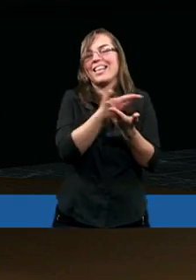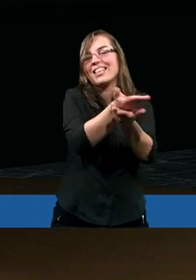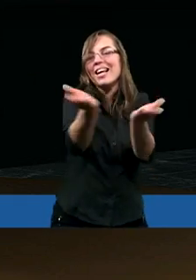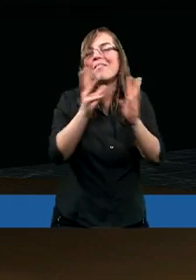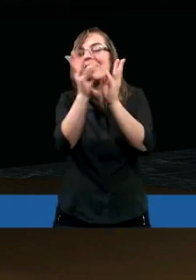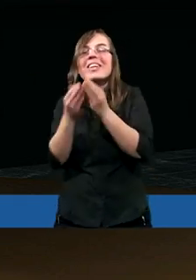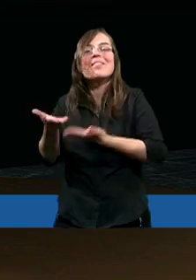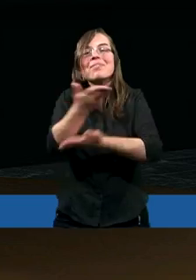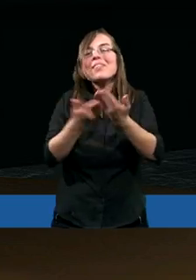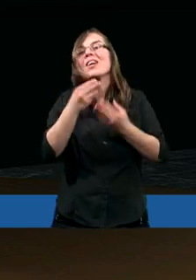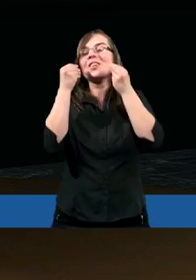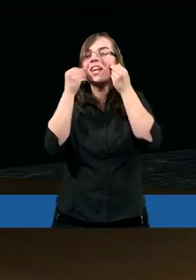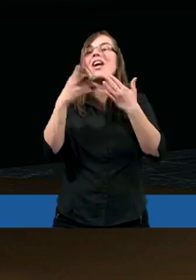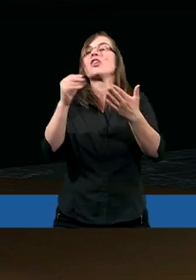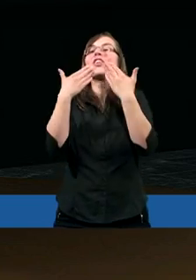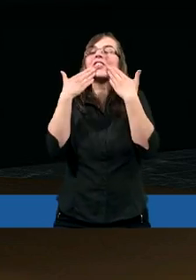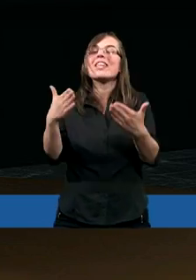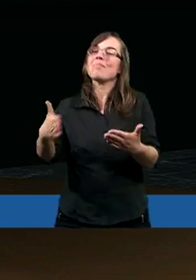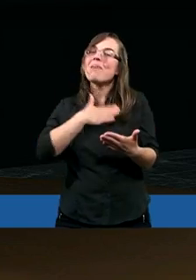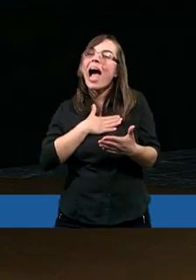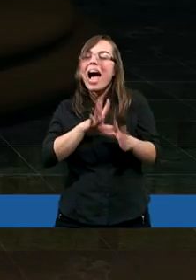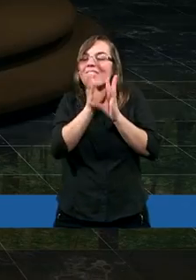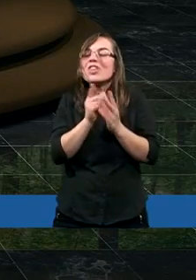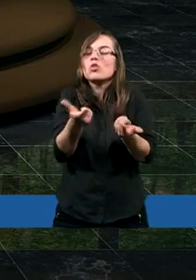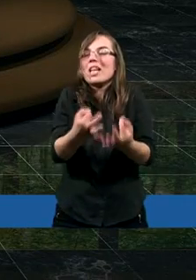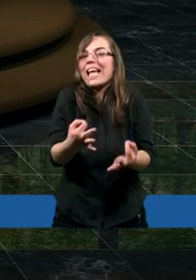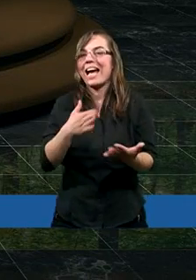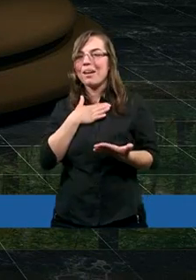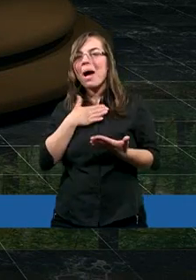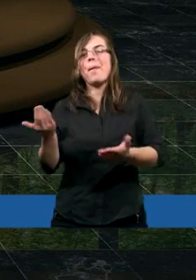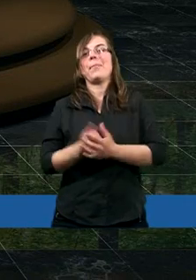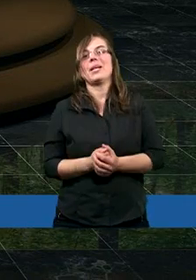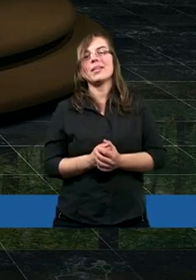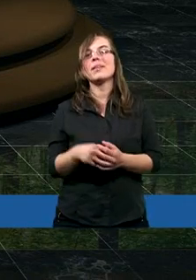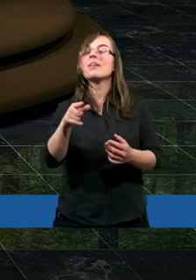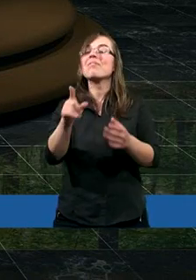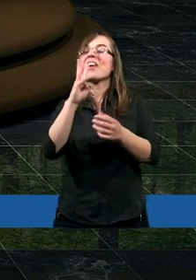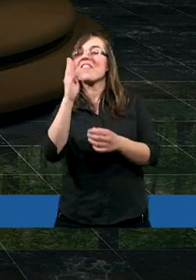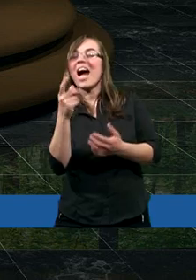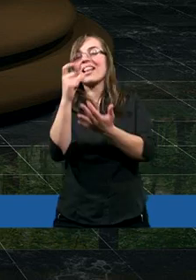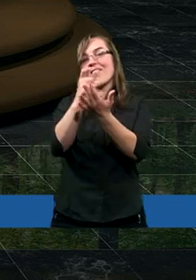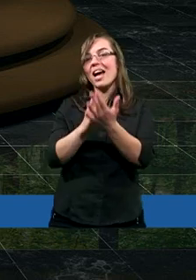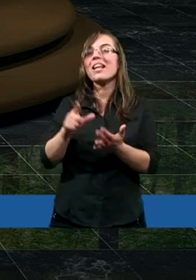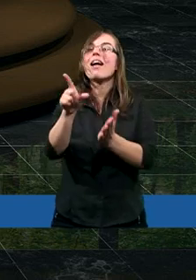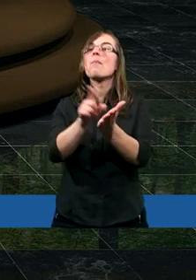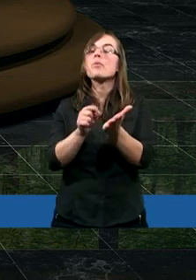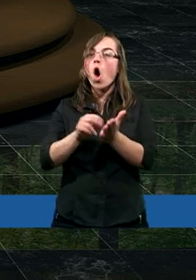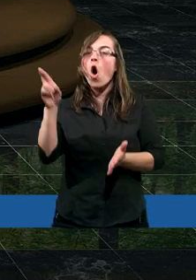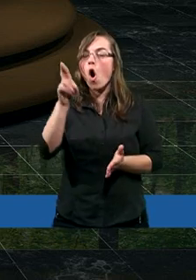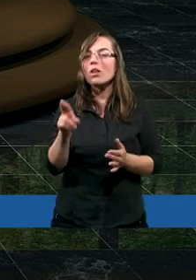dziękować Mu za to, co po prostu mamy. Zobaczcie tu jeszcze w tym samym czwartym wersecie Piotr